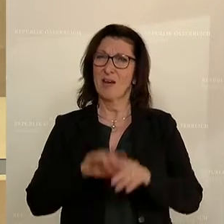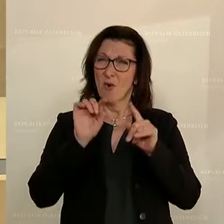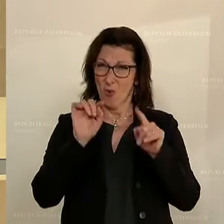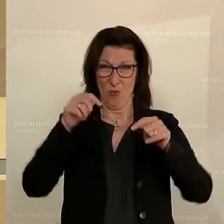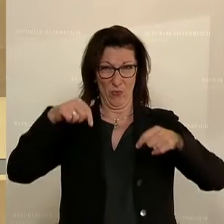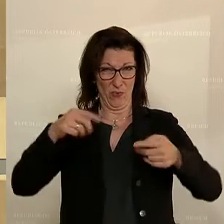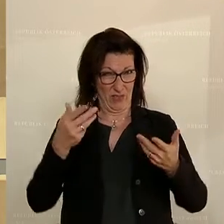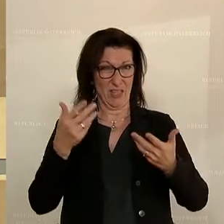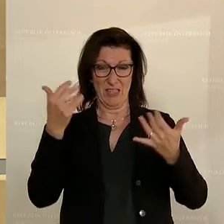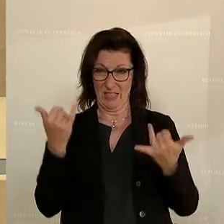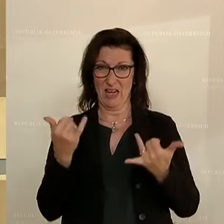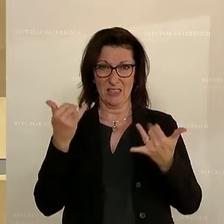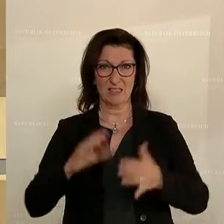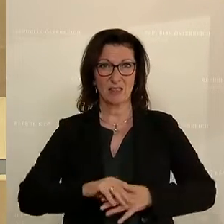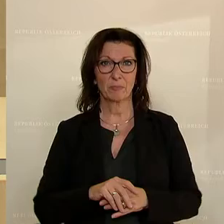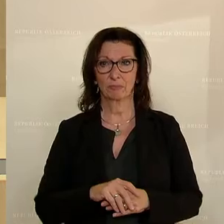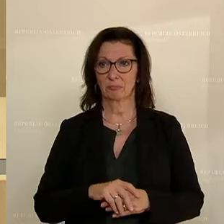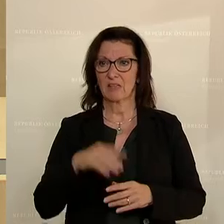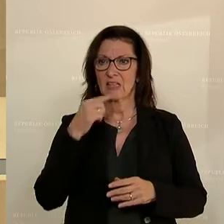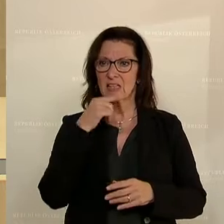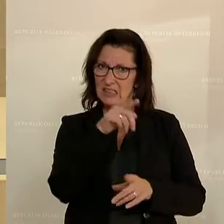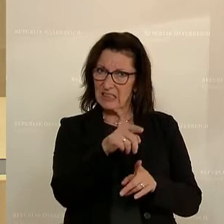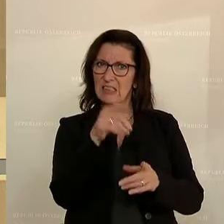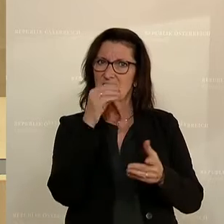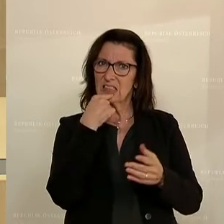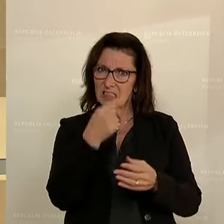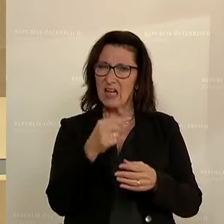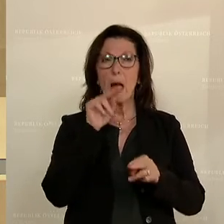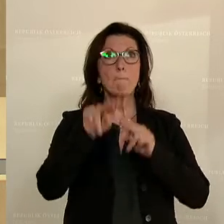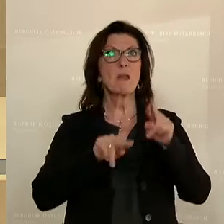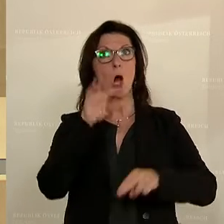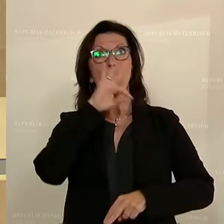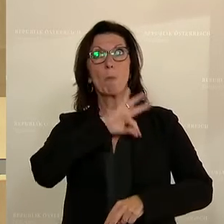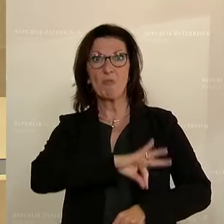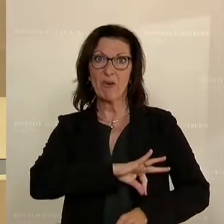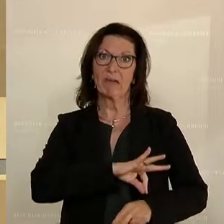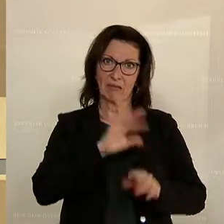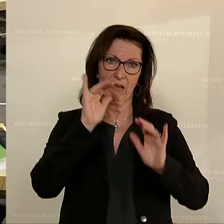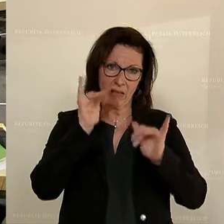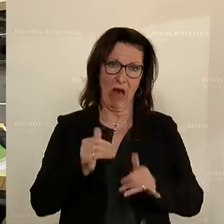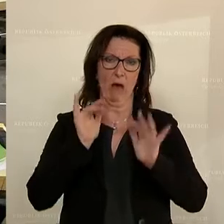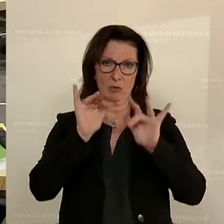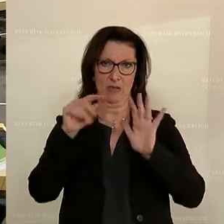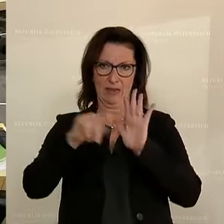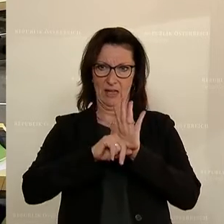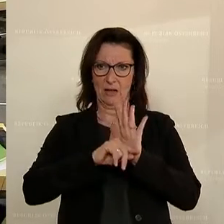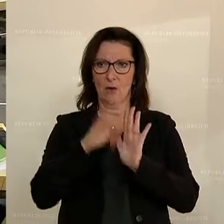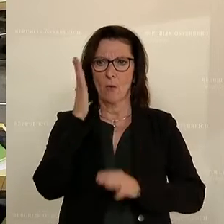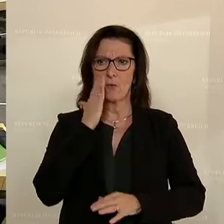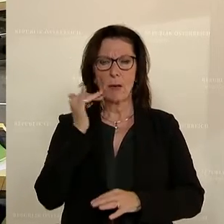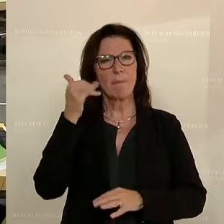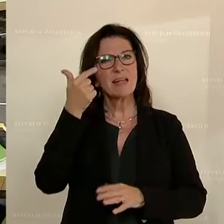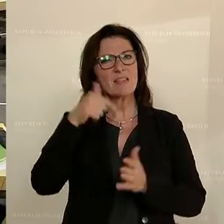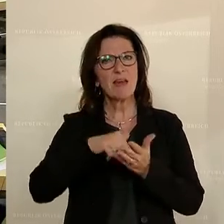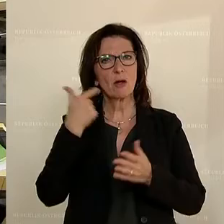die hier ausgesprochenen oder angesprochenen Betreuungspflichten negativ aus. Und im Mai 2022